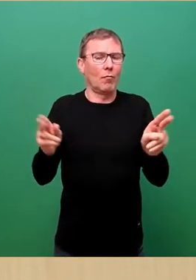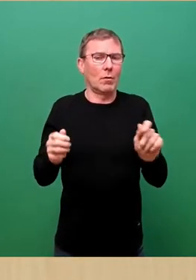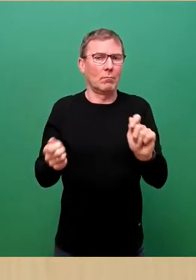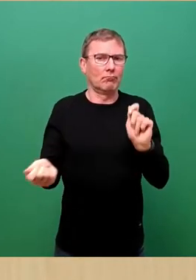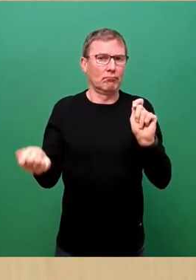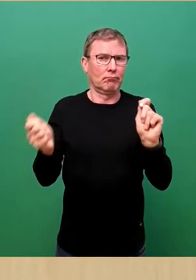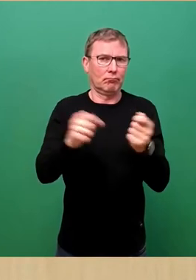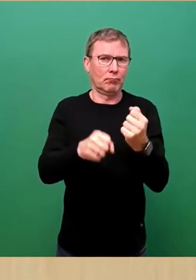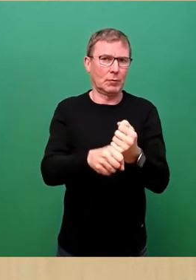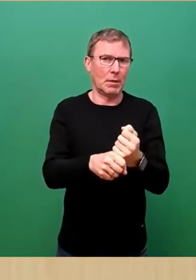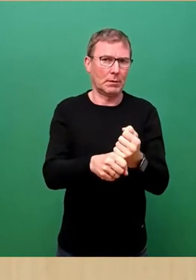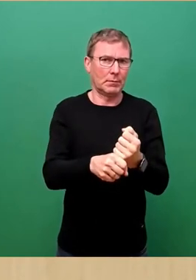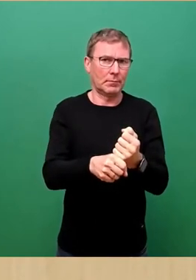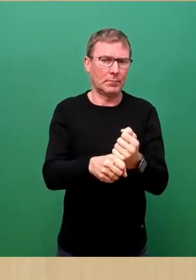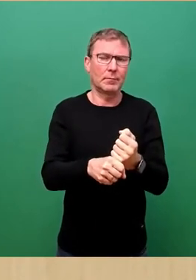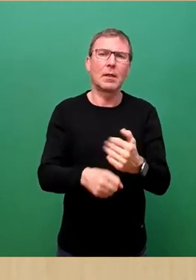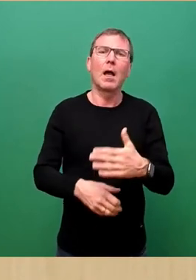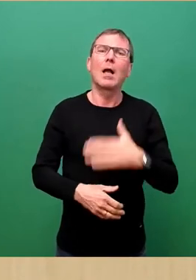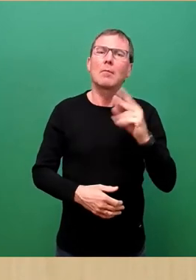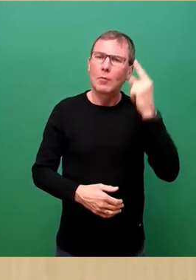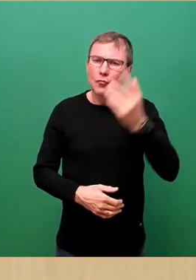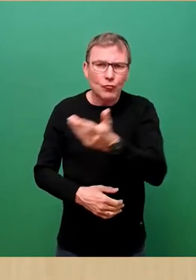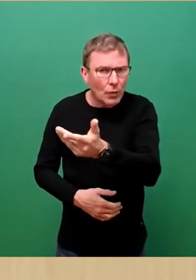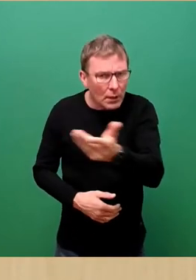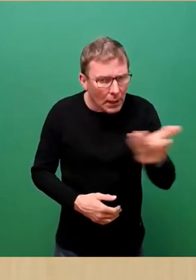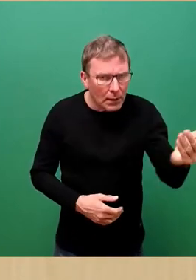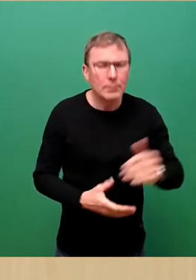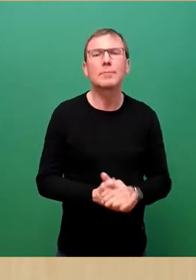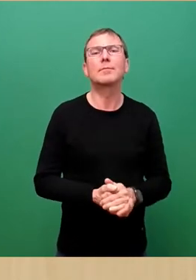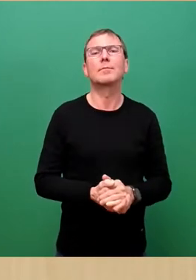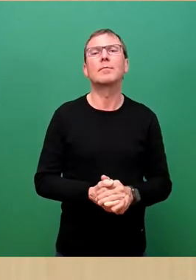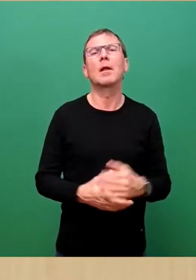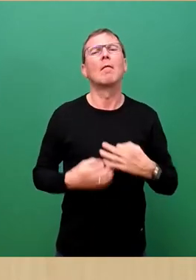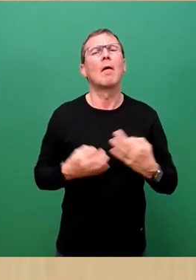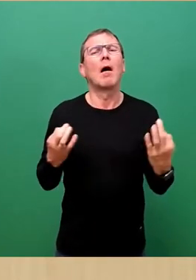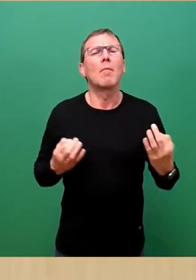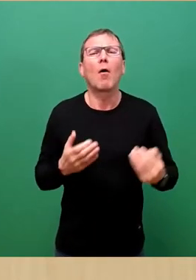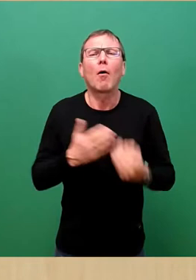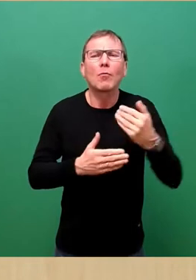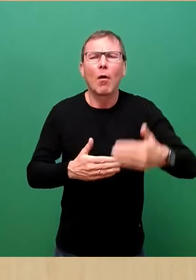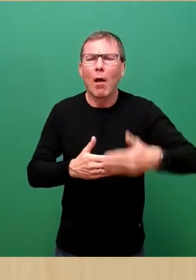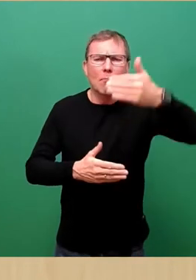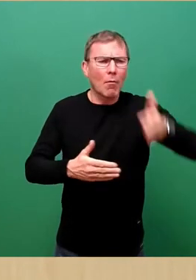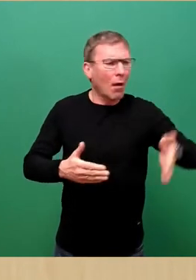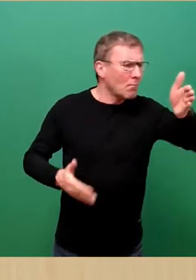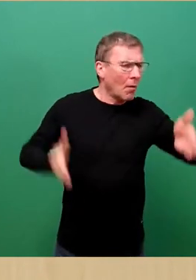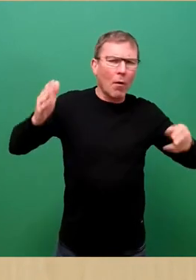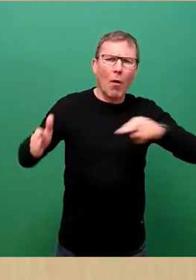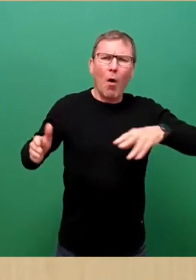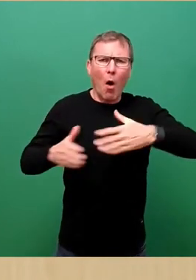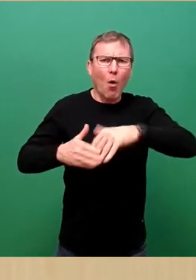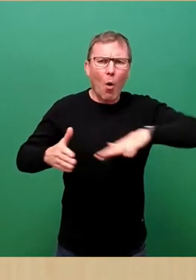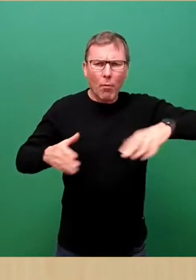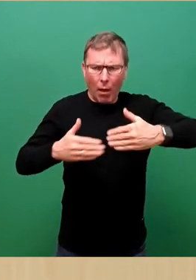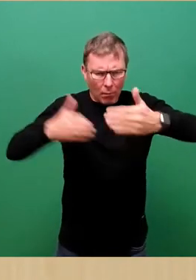Liebe Stadträtinnen und Stadträte, wir brauchen keine neuen Mauern um Europa und wir